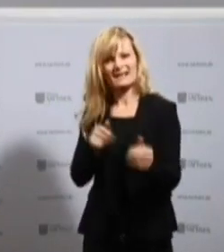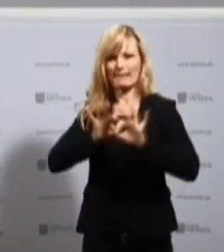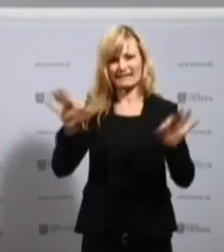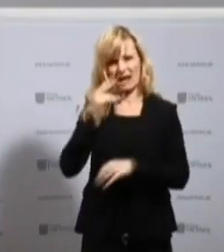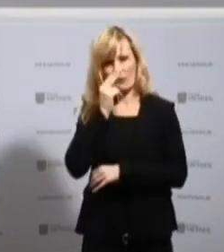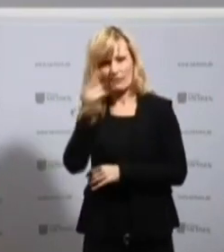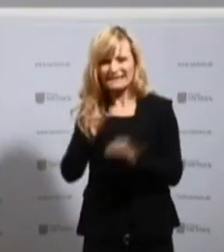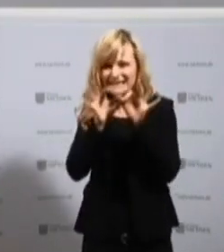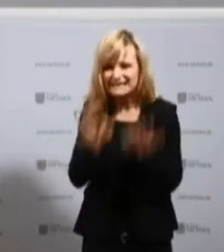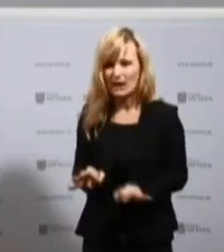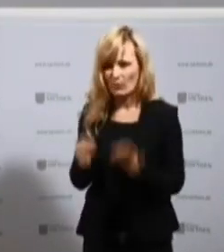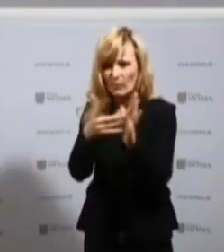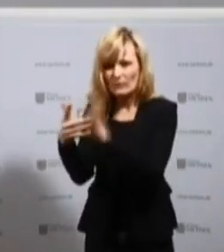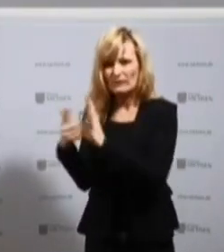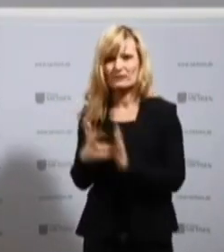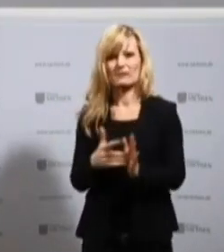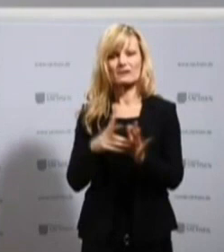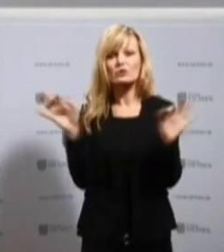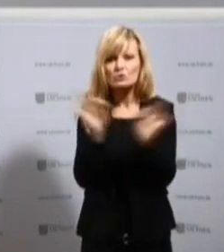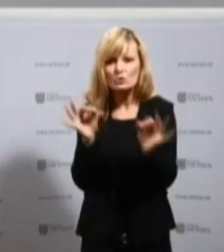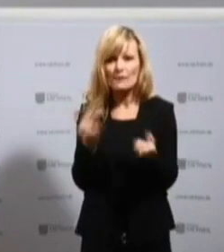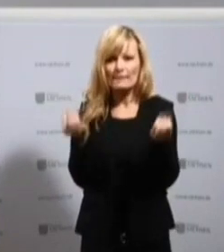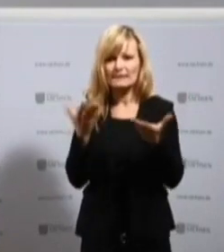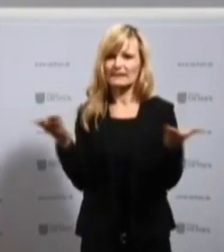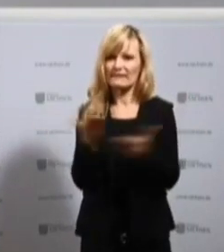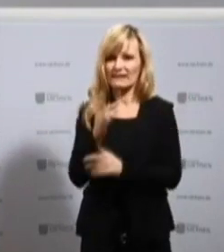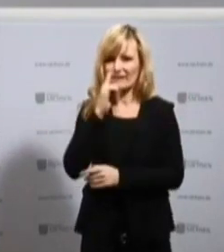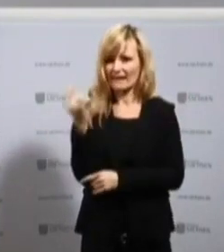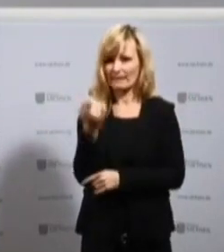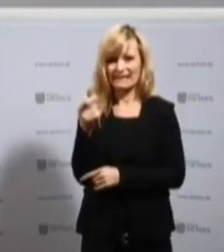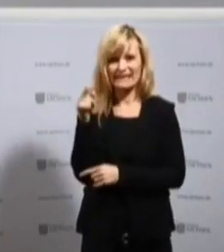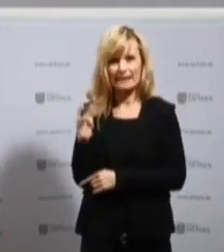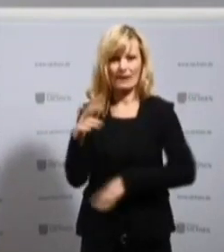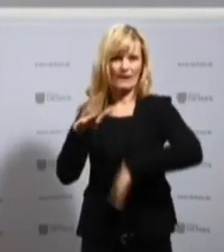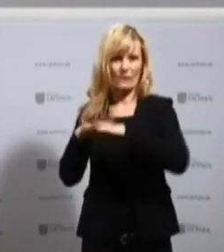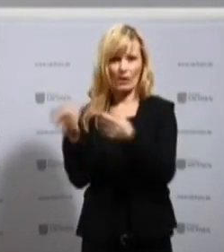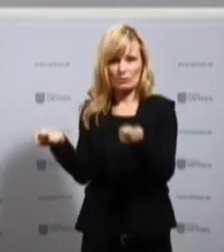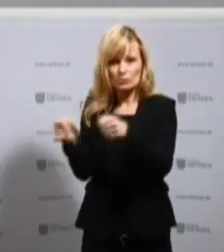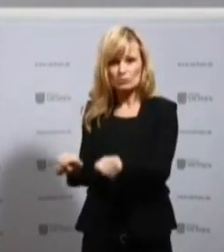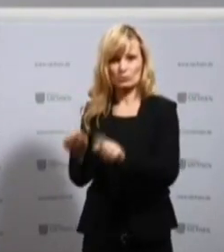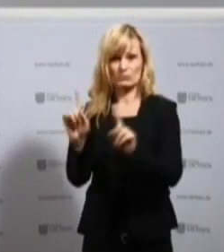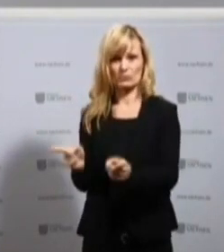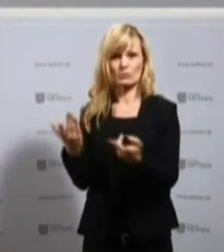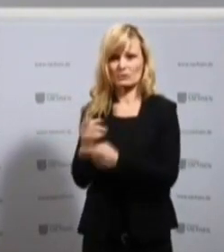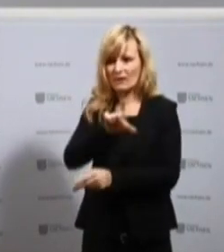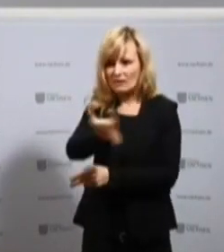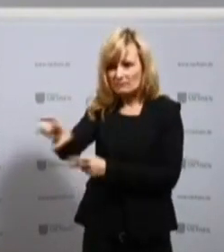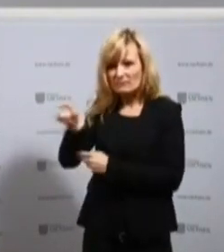Schlimmste, was passieren kann, ist, wenn ein Betrieb geschlossen werden muss oder die Brigade nicht mehr arbeiten kann. Dieser